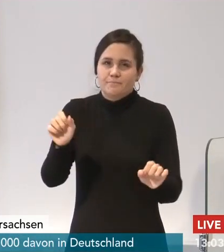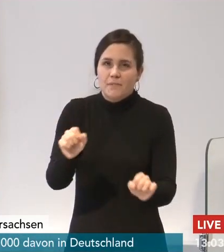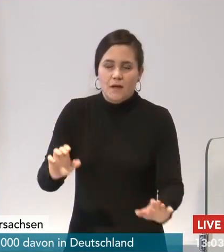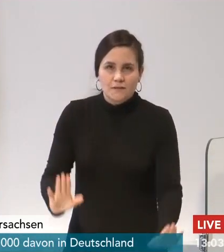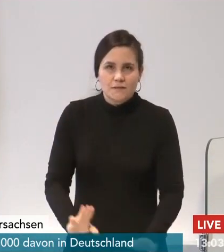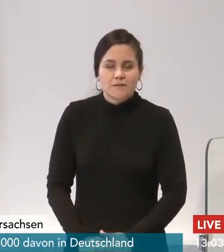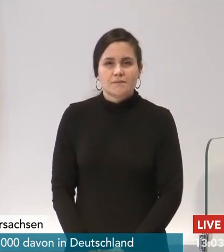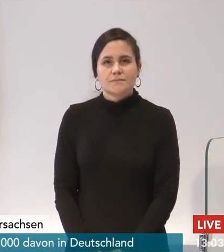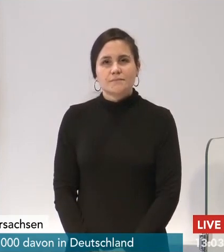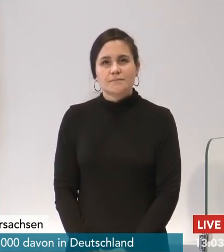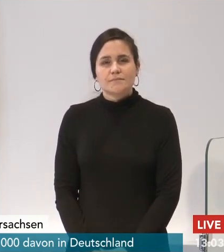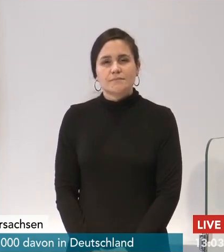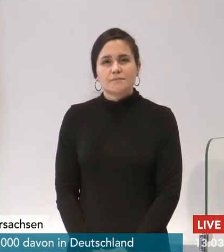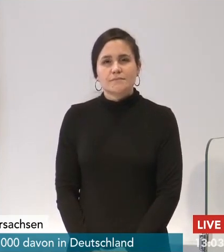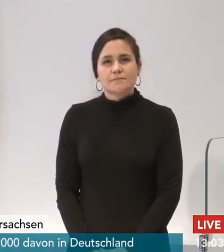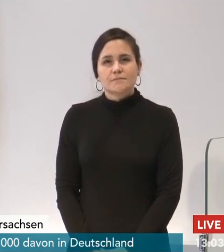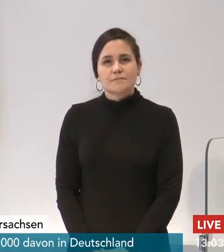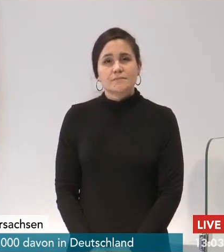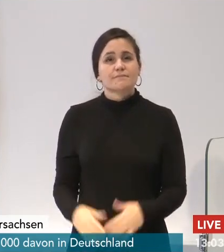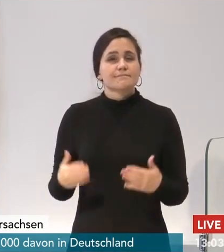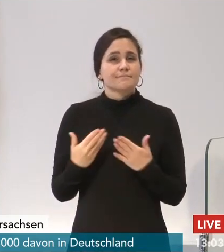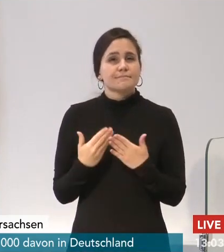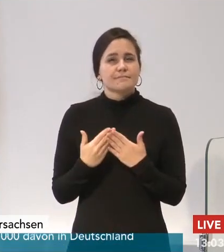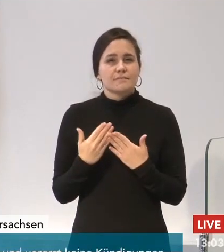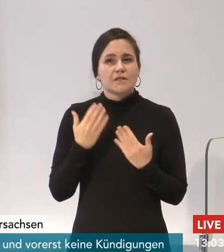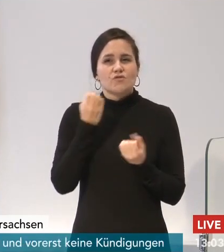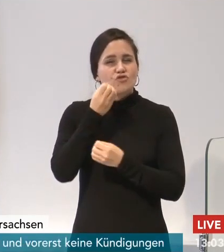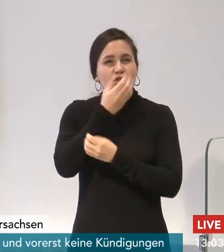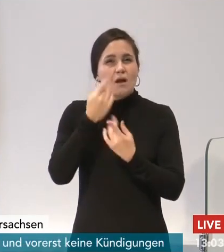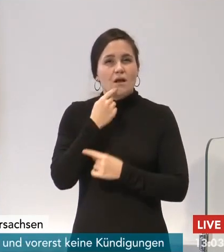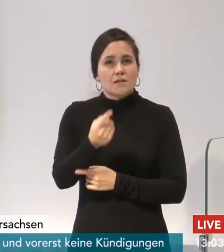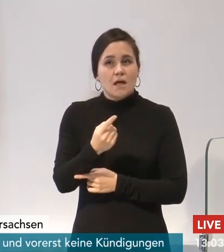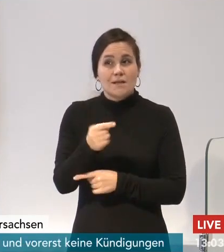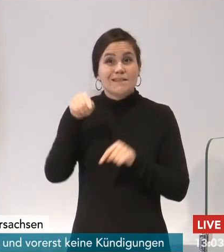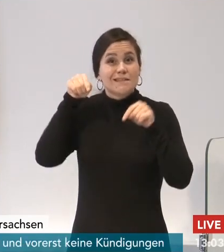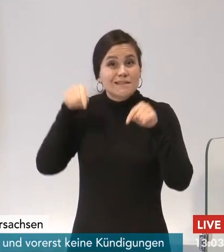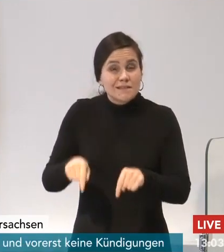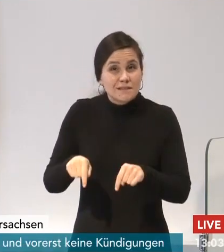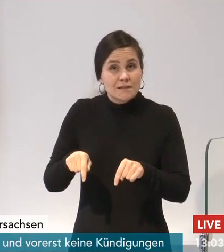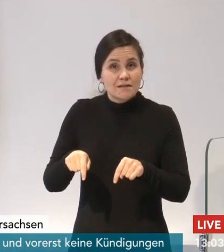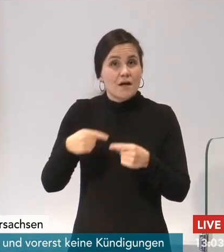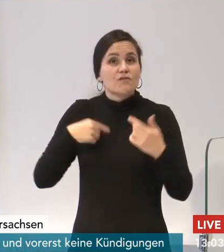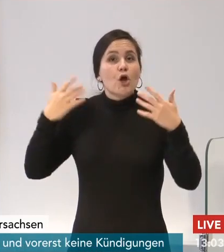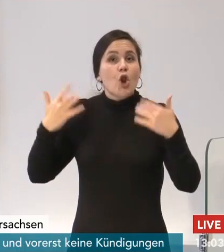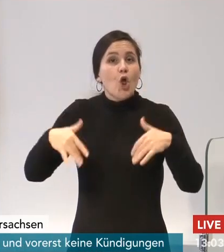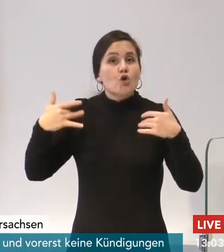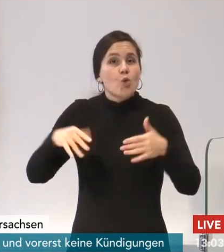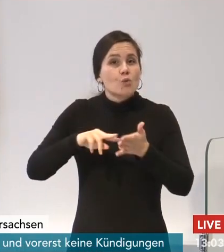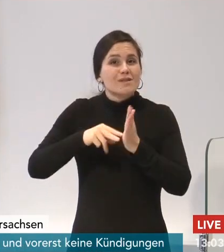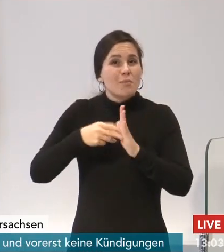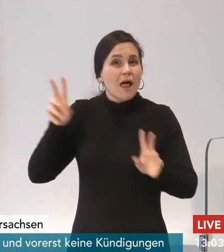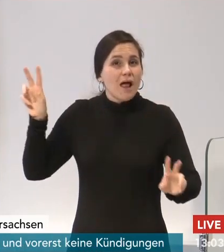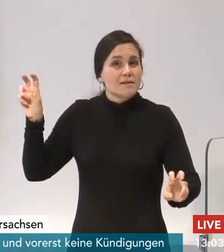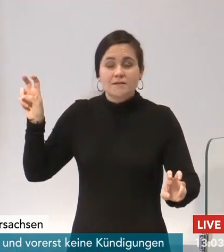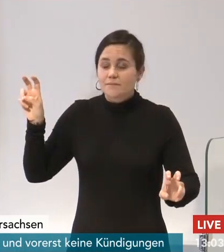eines am Anfang sehr deutlich machen, das ist kein Lockerungsplan, sondern das ist ein Plan,